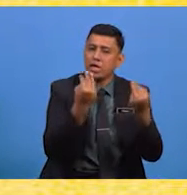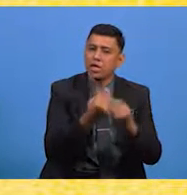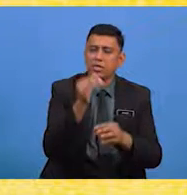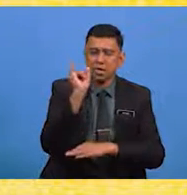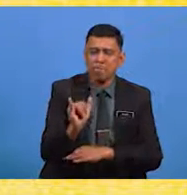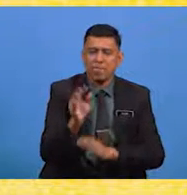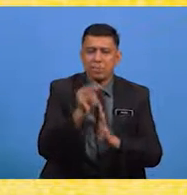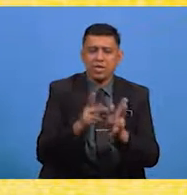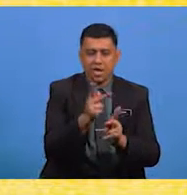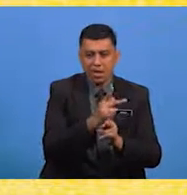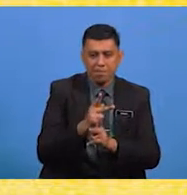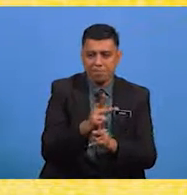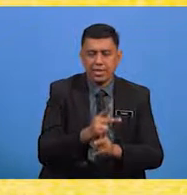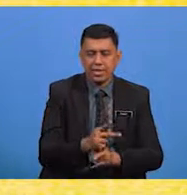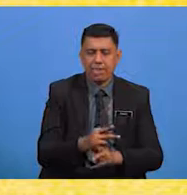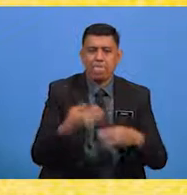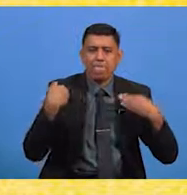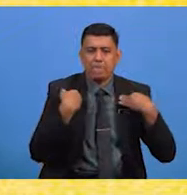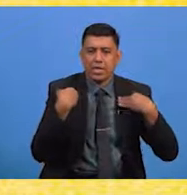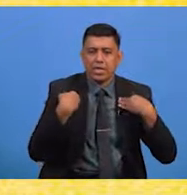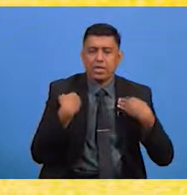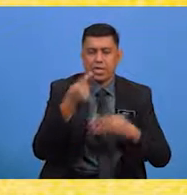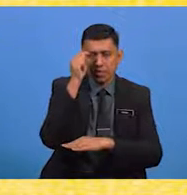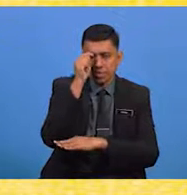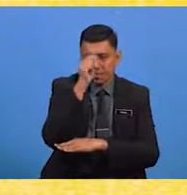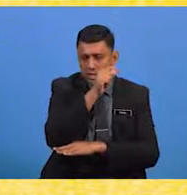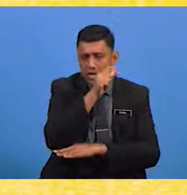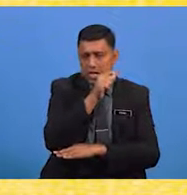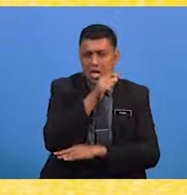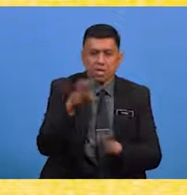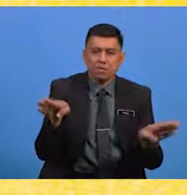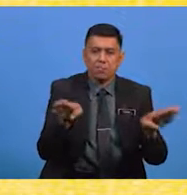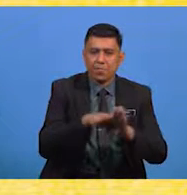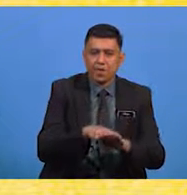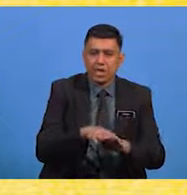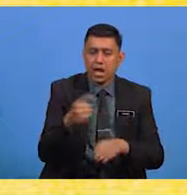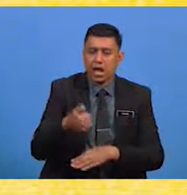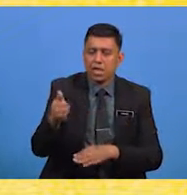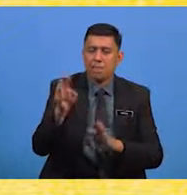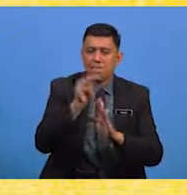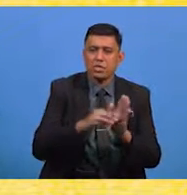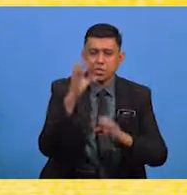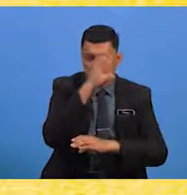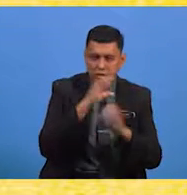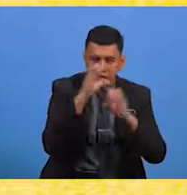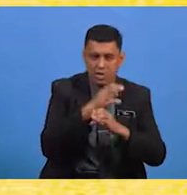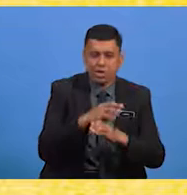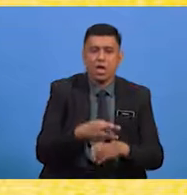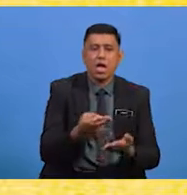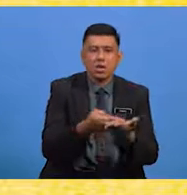masyarakat yang memelihara binatang ternakan Sebagai alat mencari rezeki